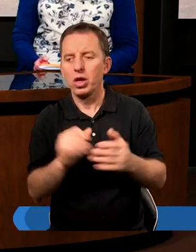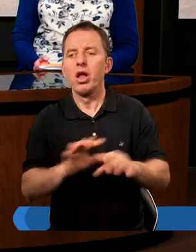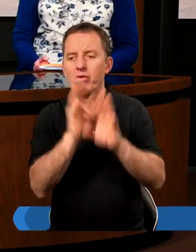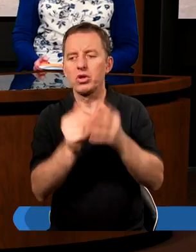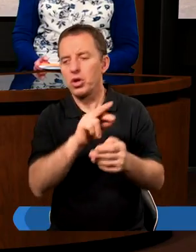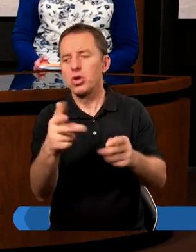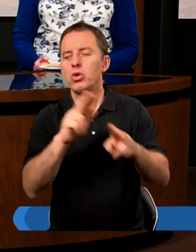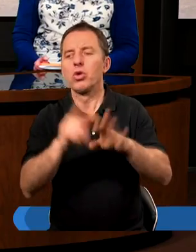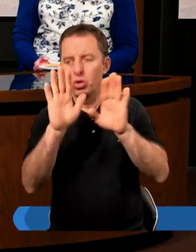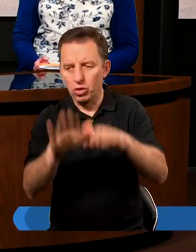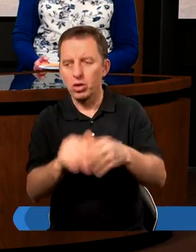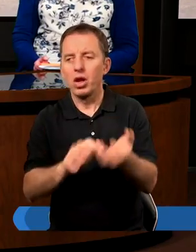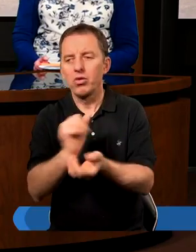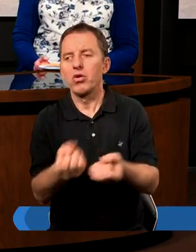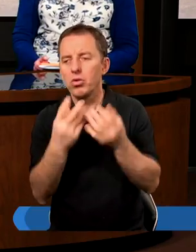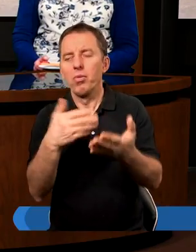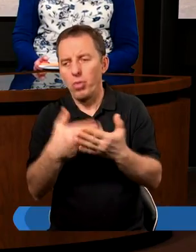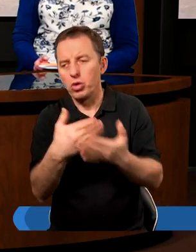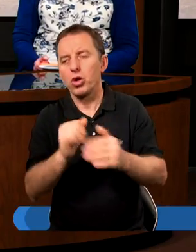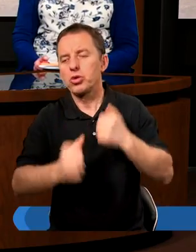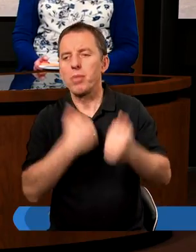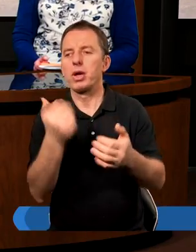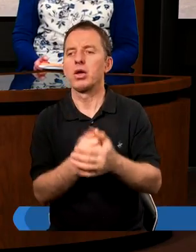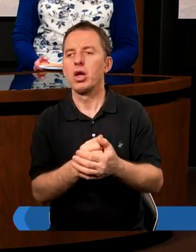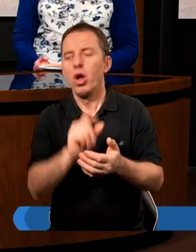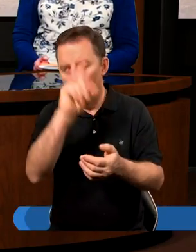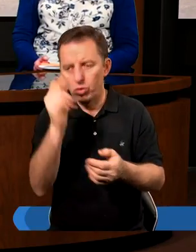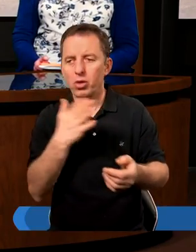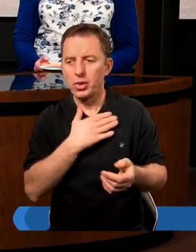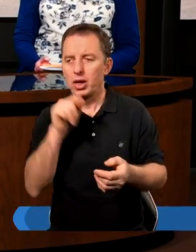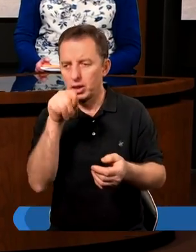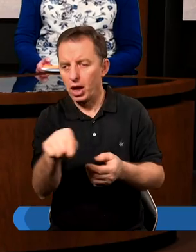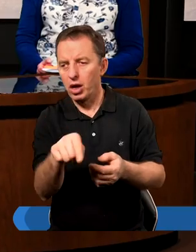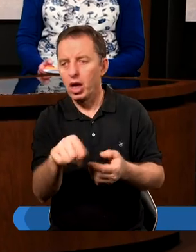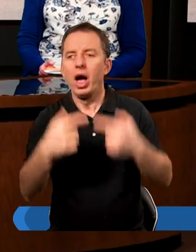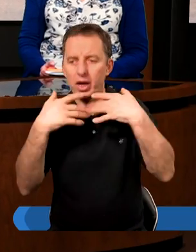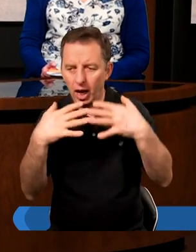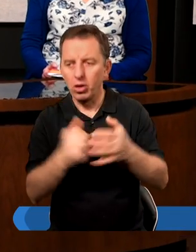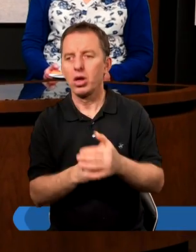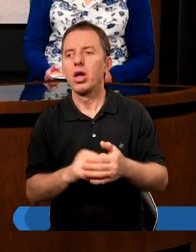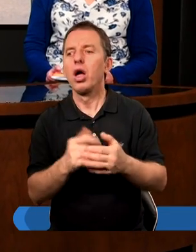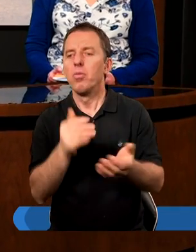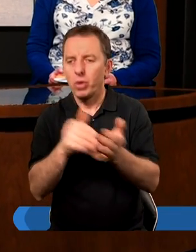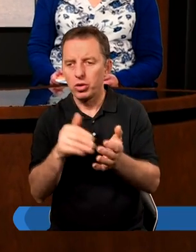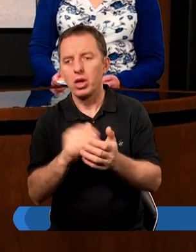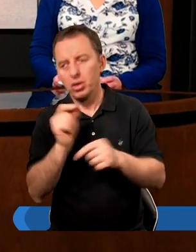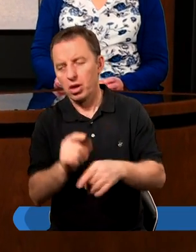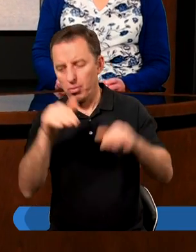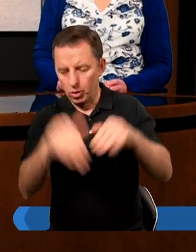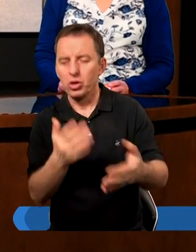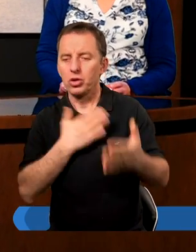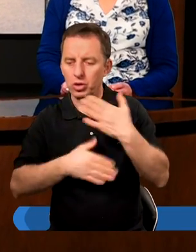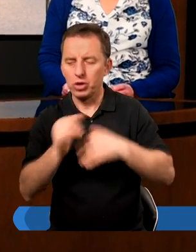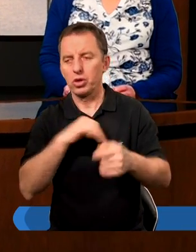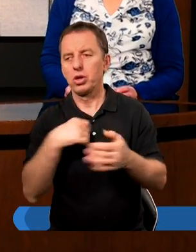te wszystkie rzeczy, które zostały na świecie stworzone też po to, żeby ludzie mieli z tego radość, pożytek, żeby się też